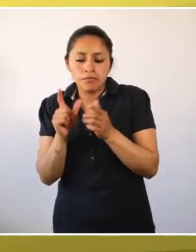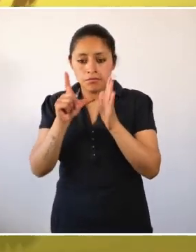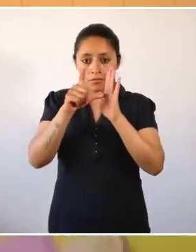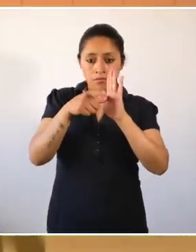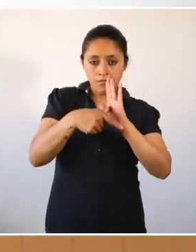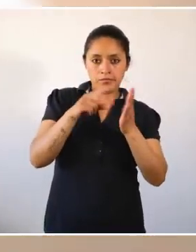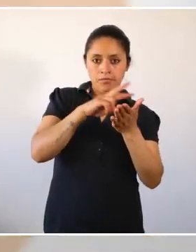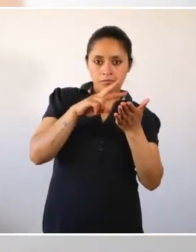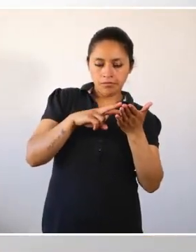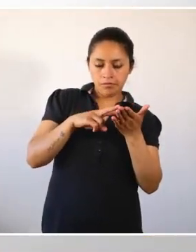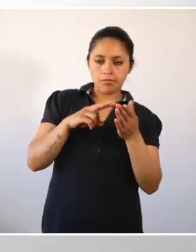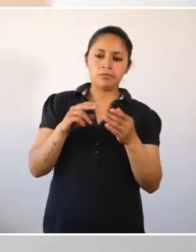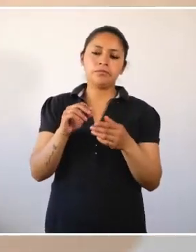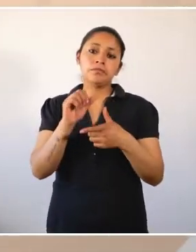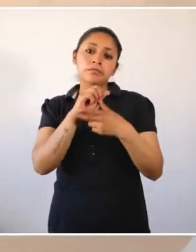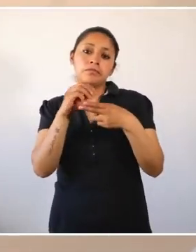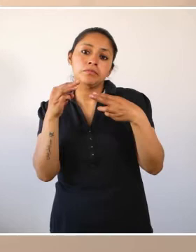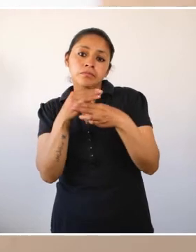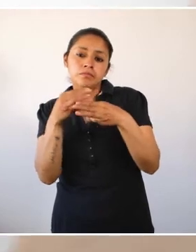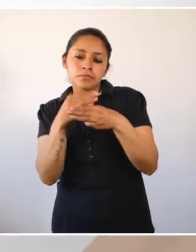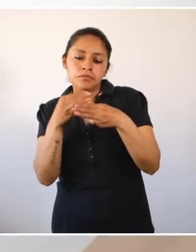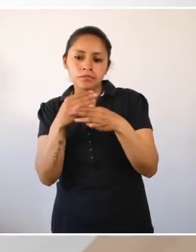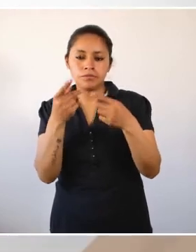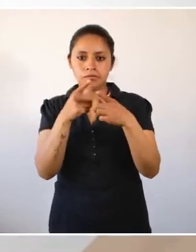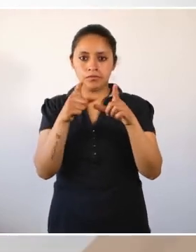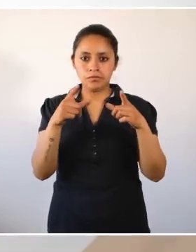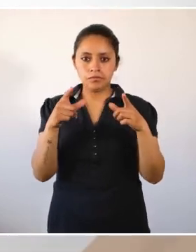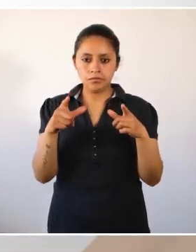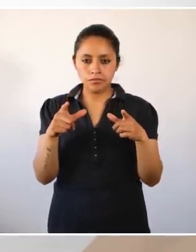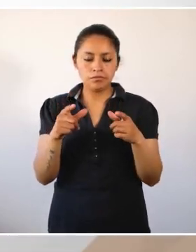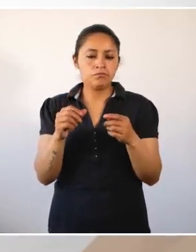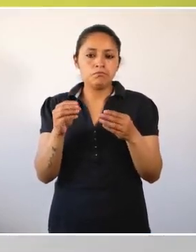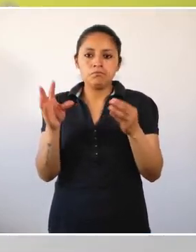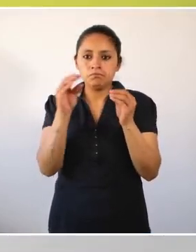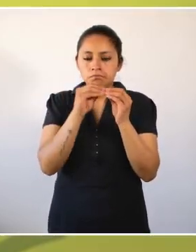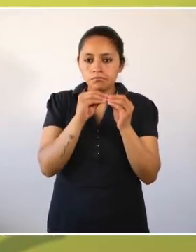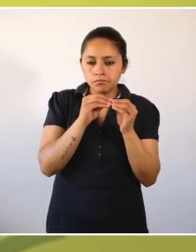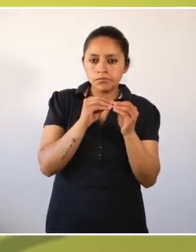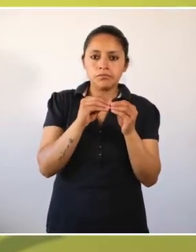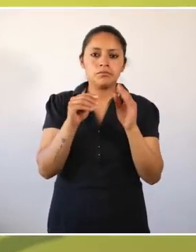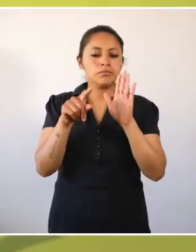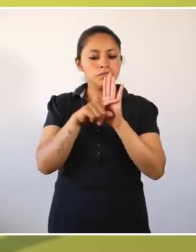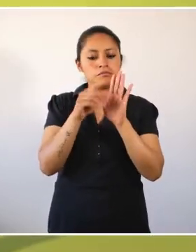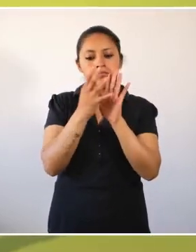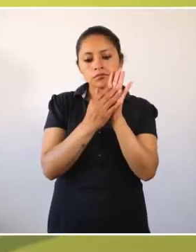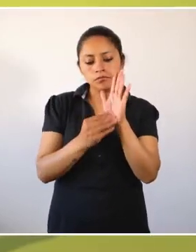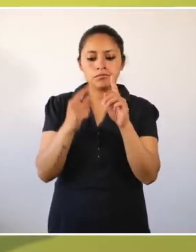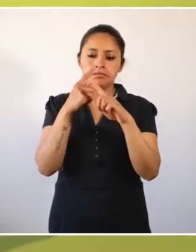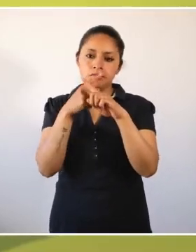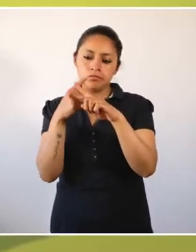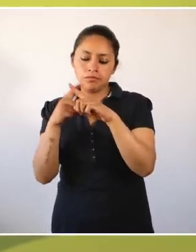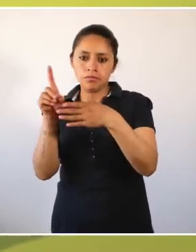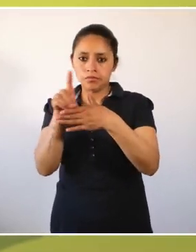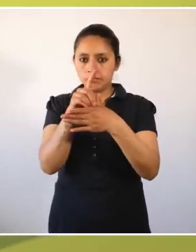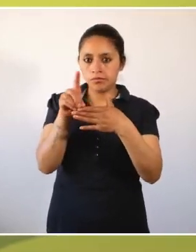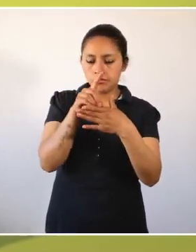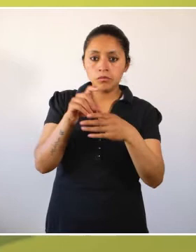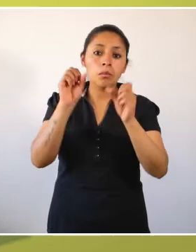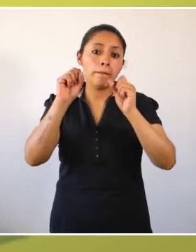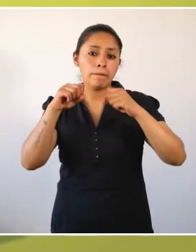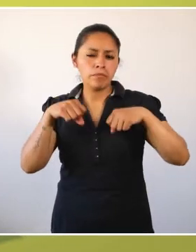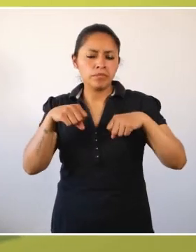yachachina. Ichapis wakin operaciones niskata mana yuyansum manchu, cha eka mana lakichu, manaka paitunawan kuska